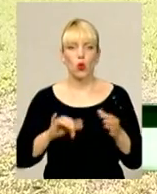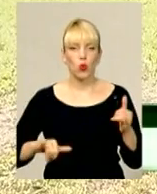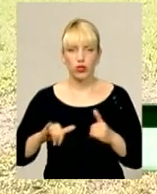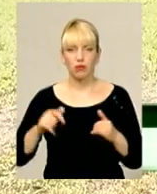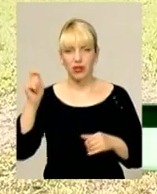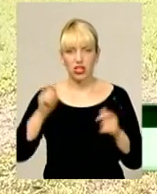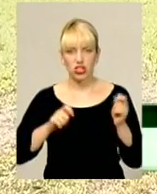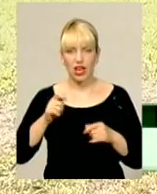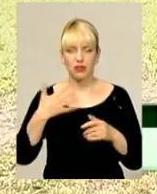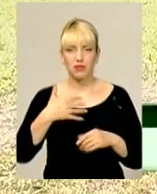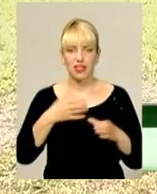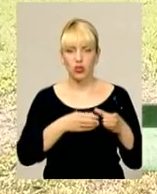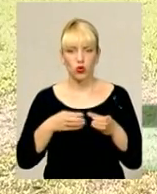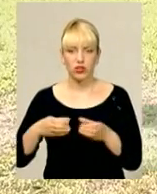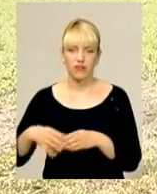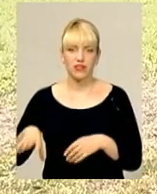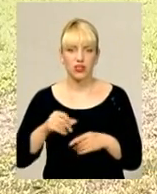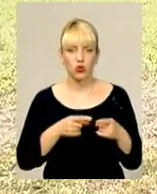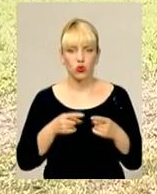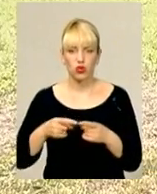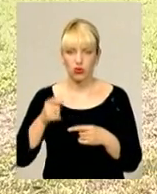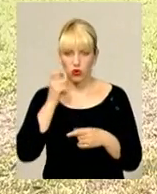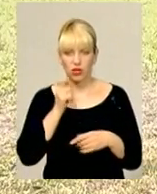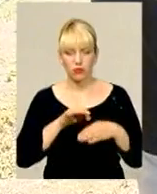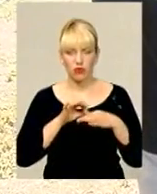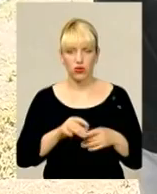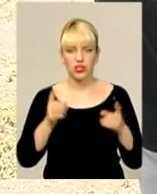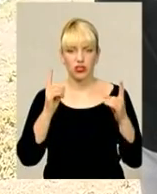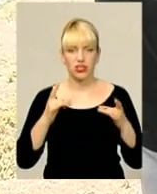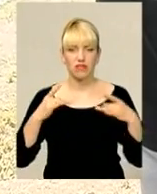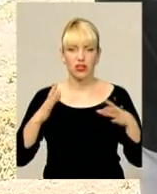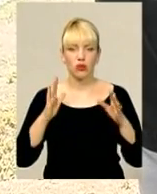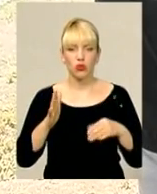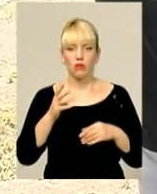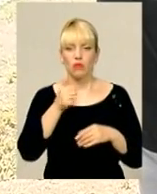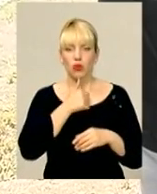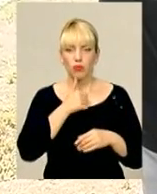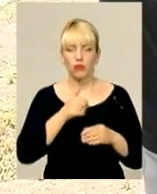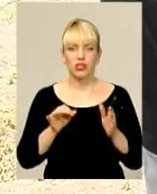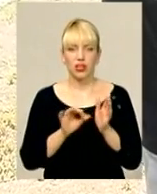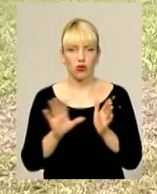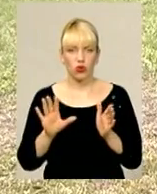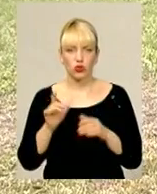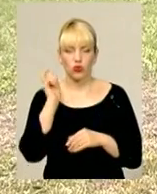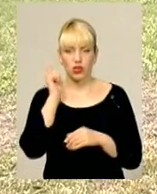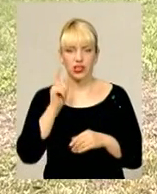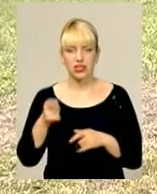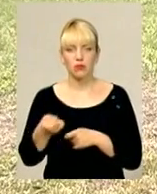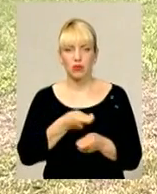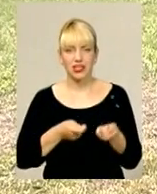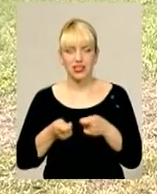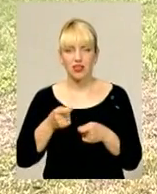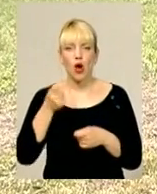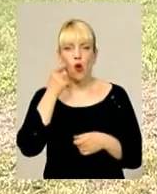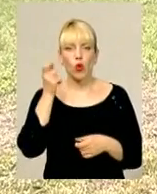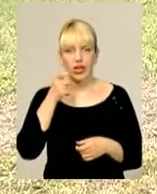колективів з усіх куточків України і проводиться грандіозне свято. Будемо пробувати побити рекорд України з плетіння українського